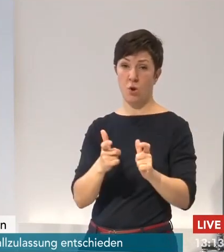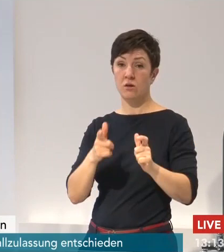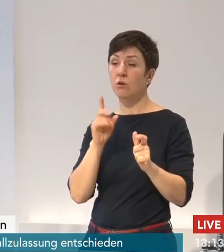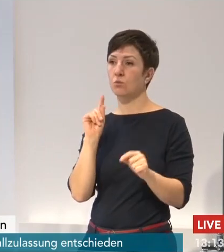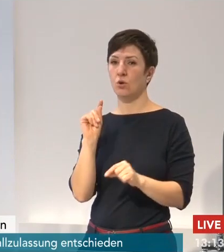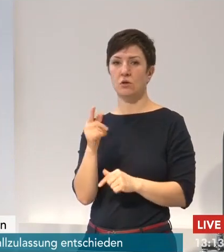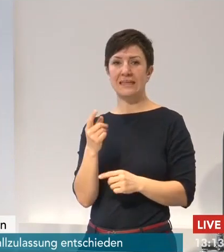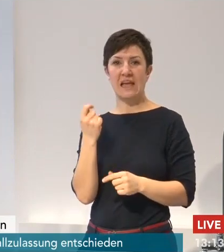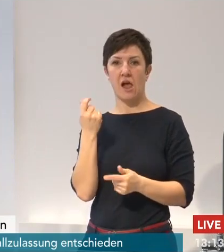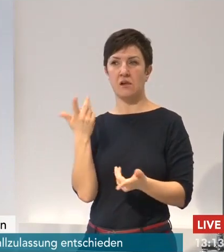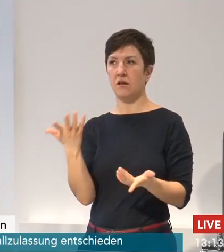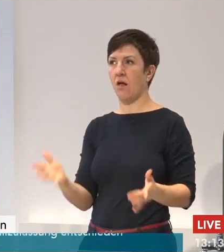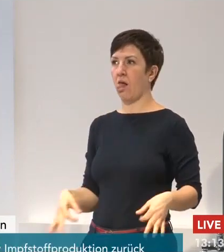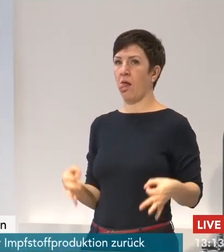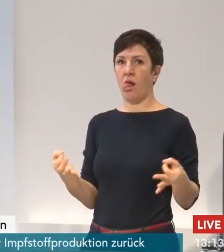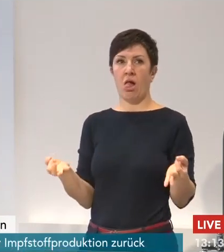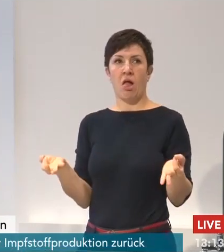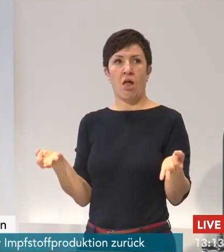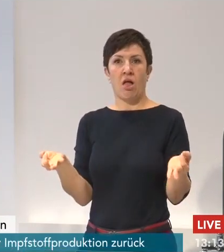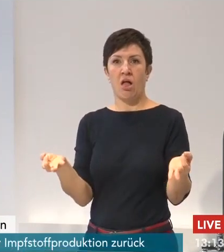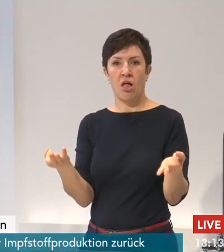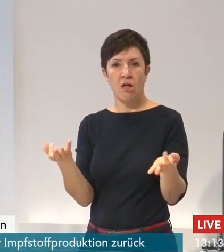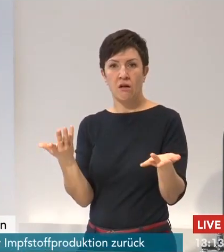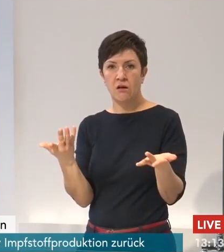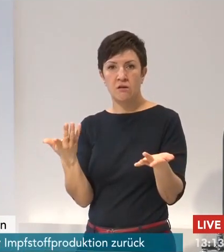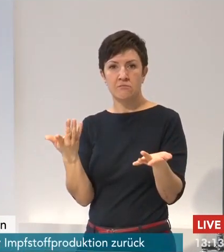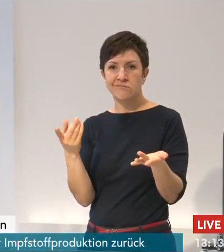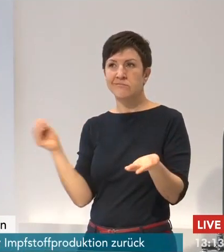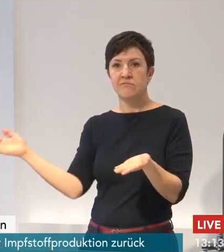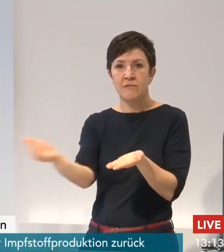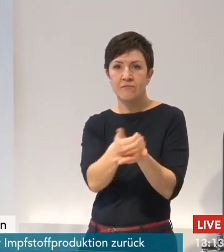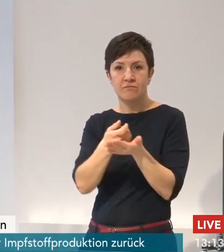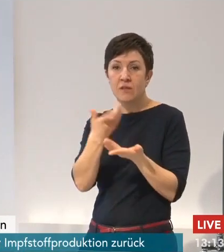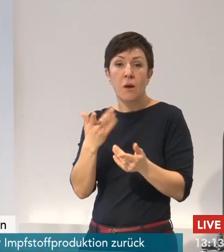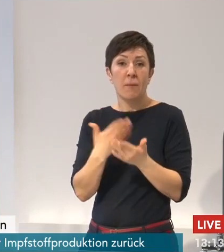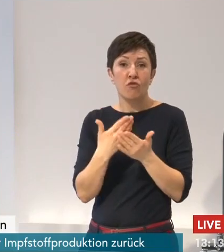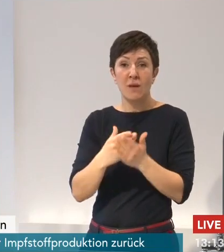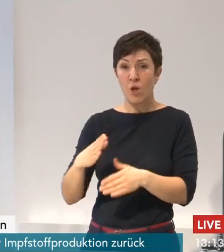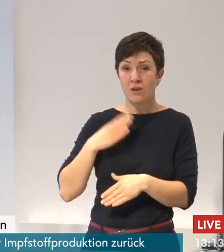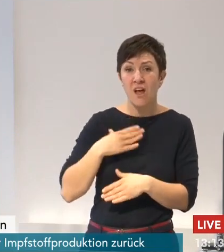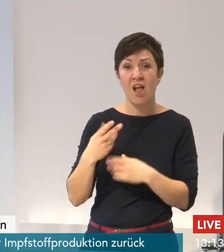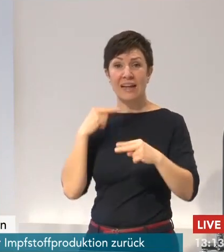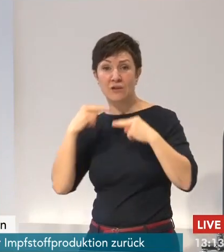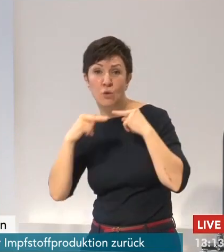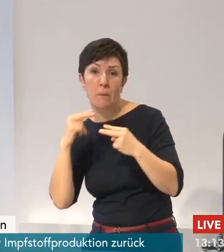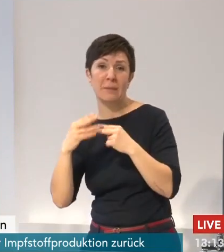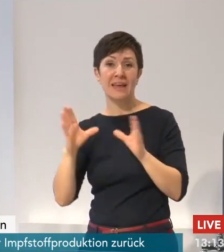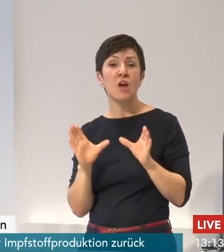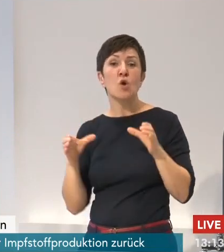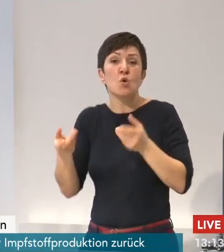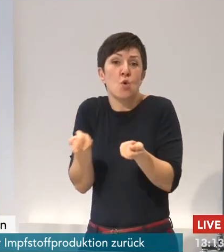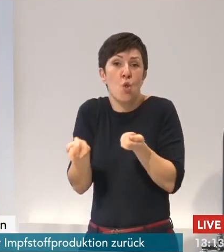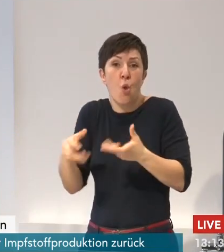dauert, desto schwerwiegender. Hotellerie, Gastronomie, Clubs, Diskotheken, Reiseveranstalter, Freizeiteinrichtungen,